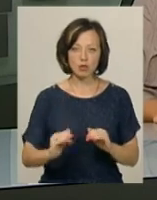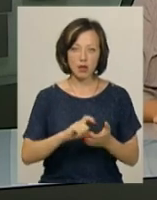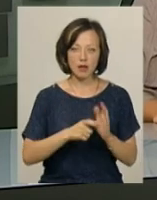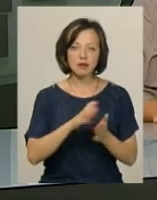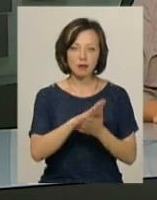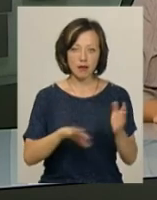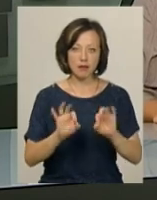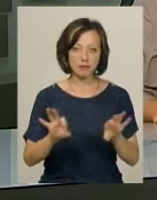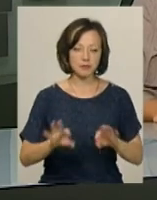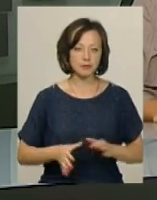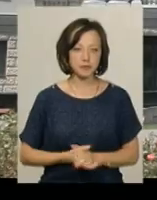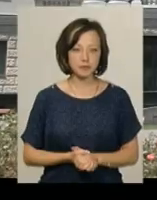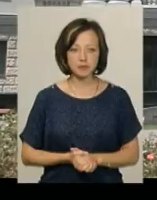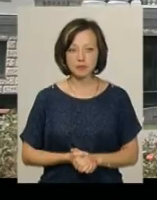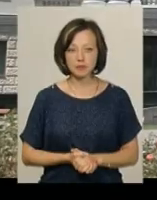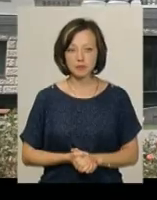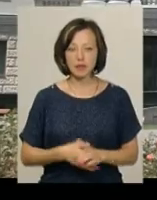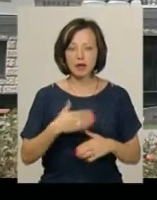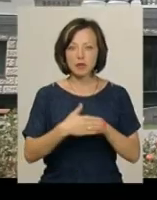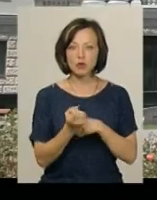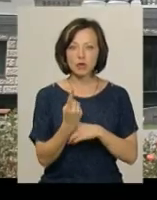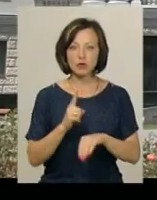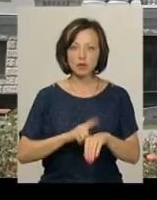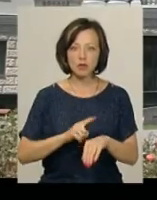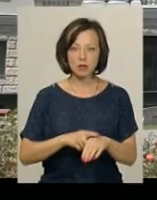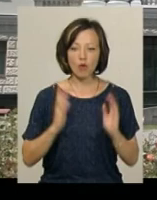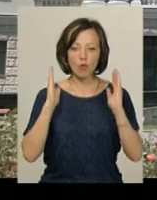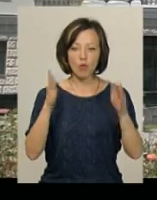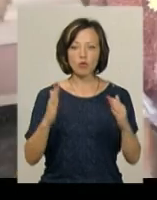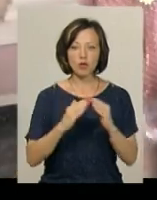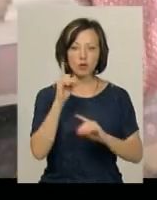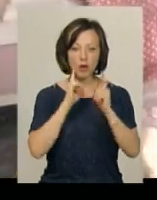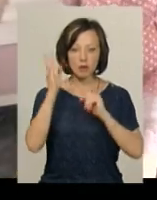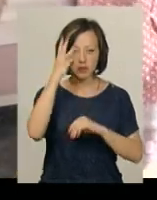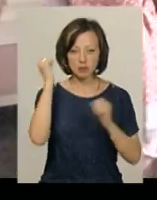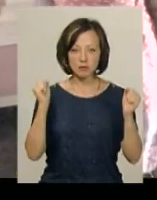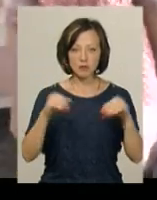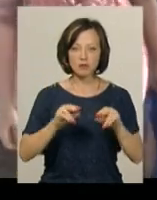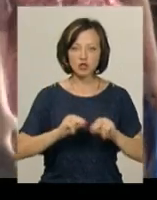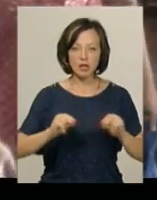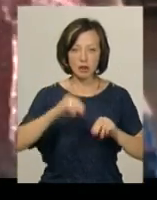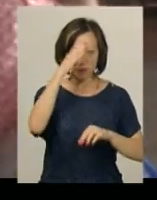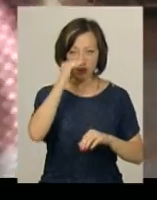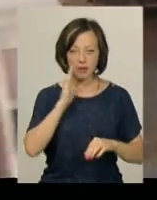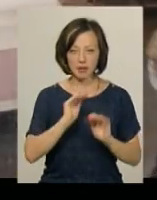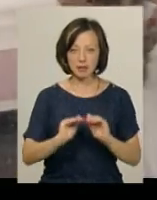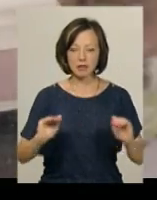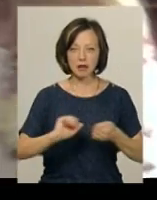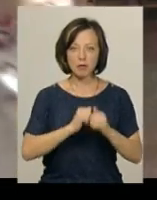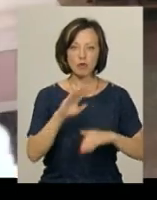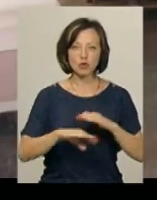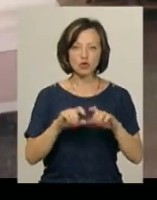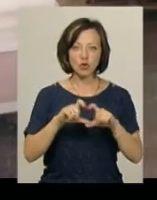Далі Ірина Аріон. Близько 11-ї години у холі будинку рад у Хмельницькому збираються вчителі, батьки та учні Кам